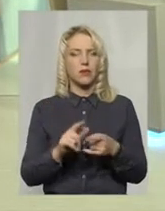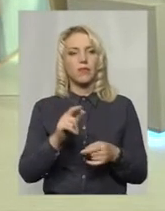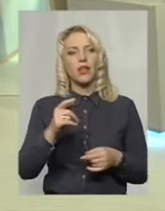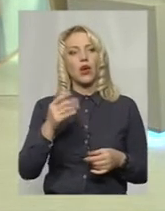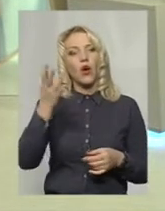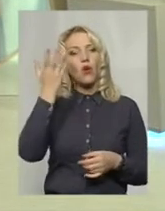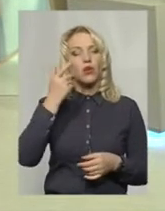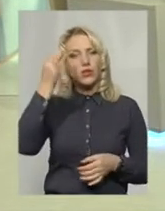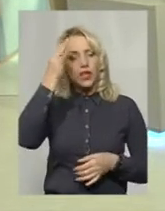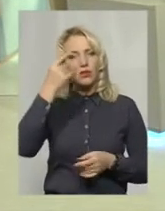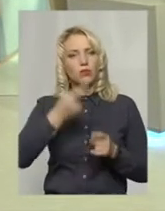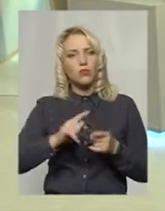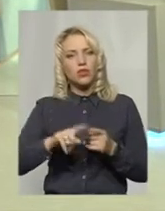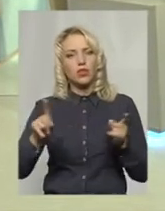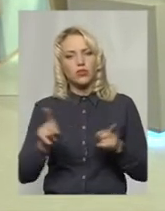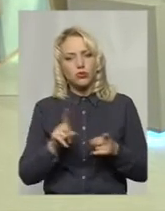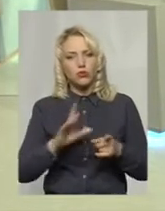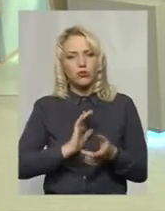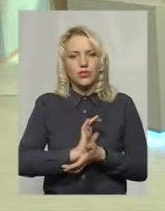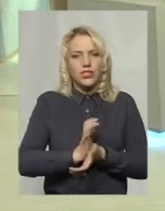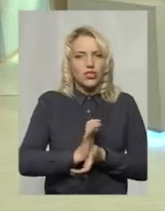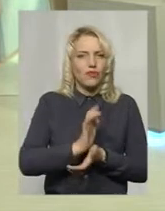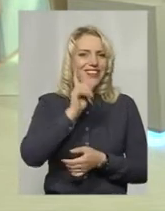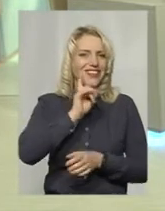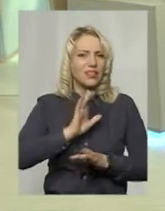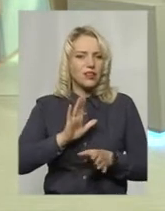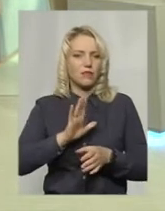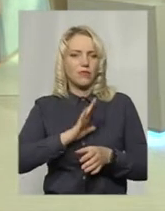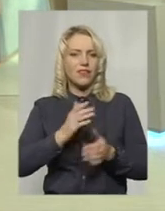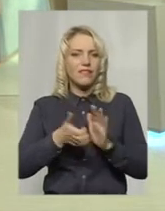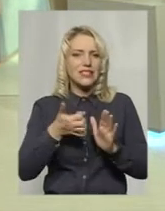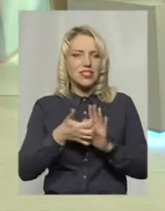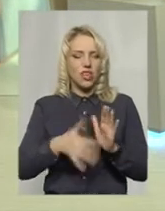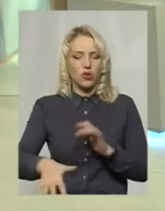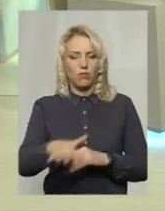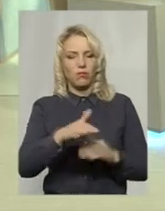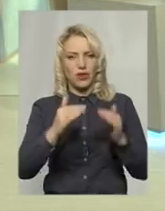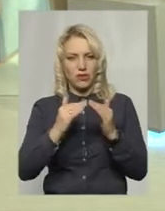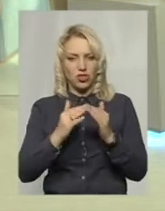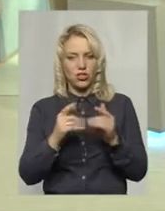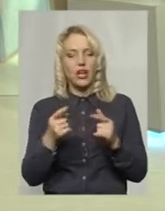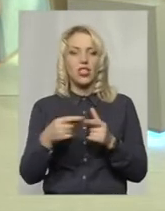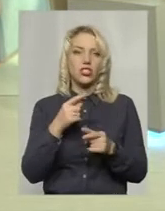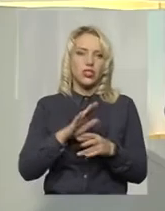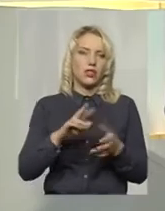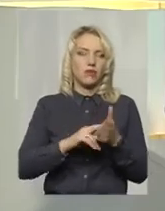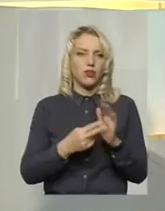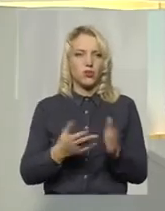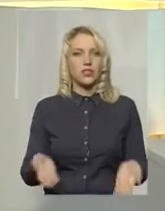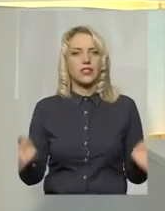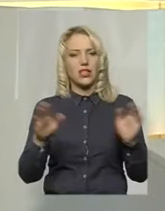що ніби було трошки тіснувато і не вистачало приміщень. Чи не плануєте ви якесь відділення все ж таки залишити в госпіталі?